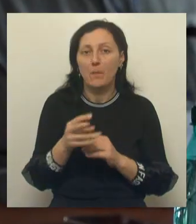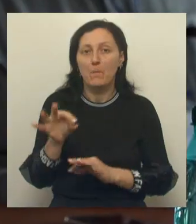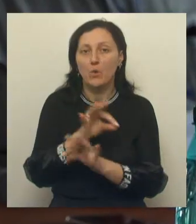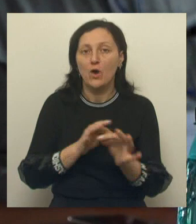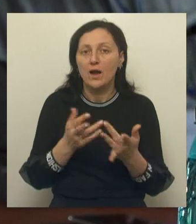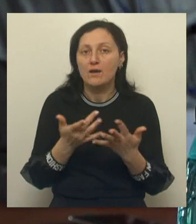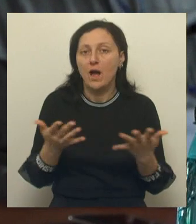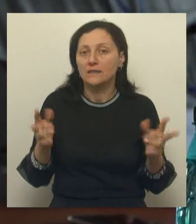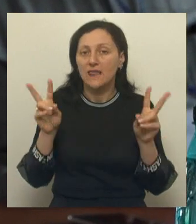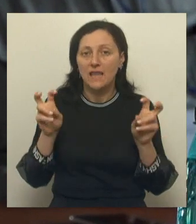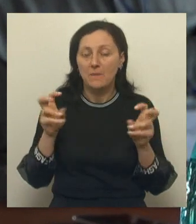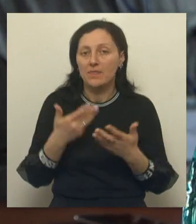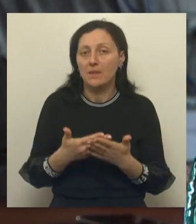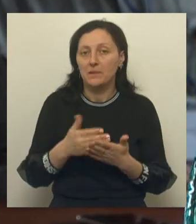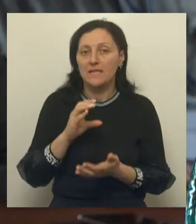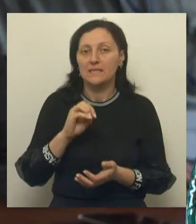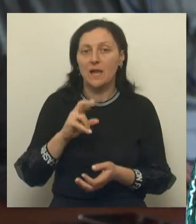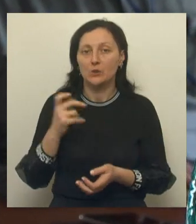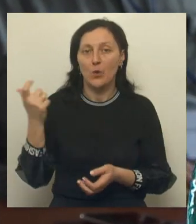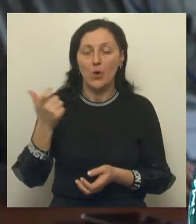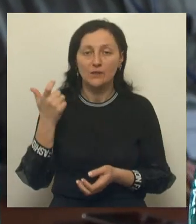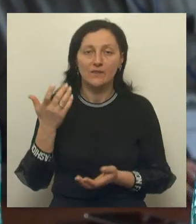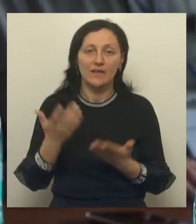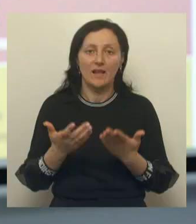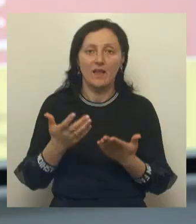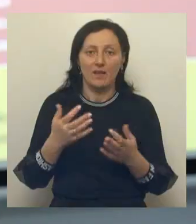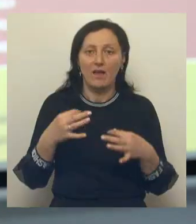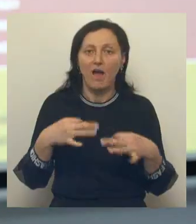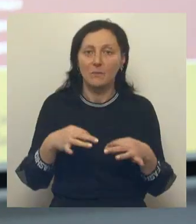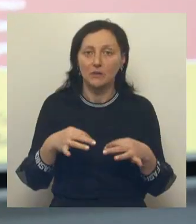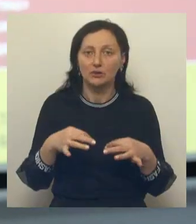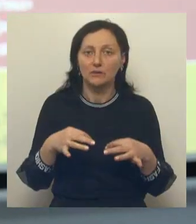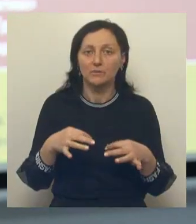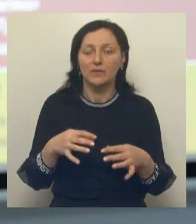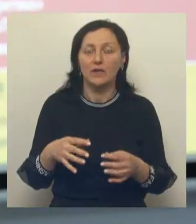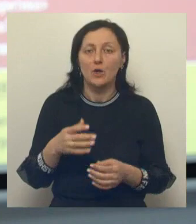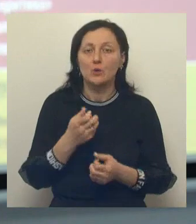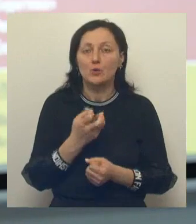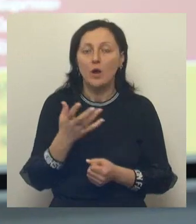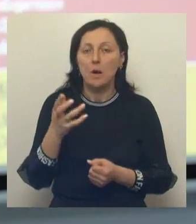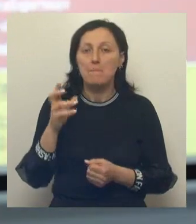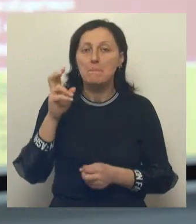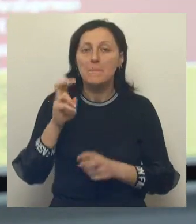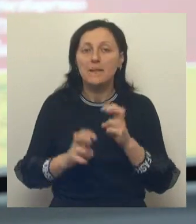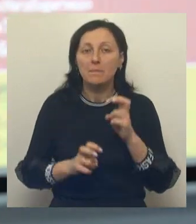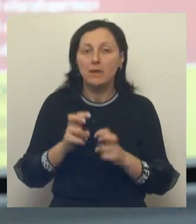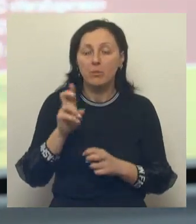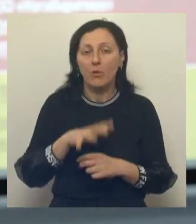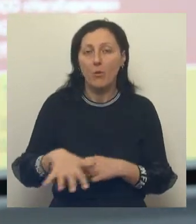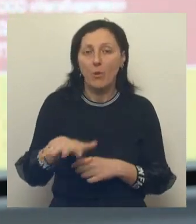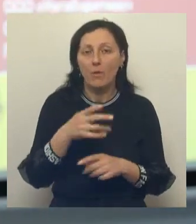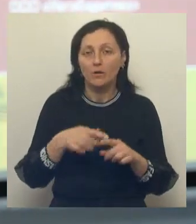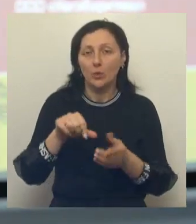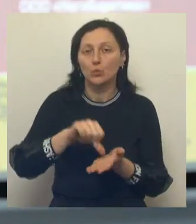разных сферах, например, сельское хозяйство или машиностроение. Сто предприятий Белгородской области являются участниками